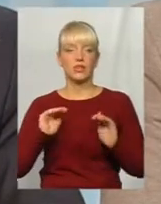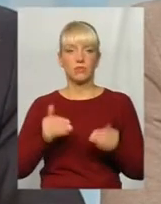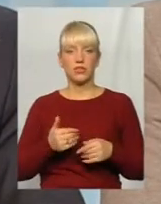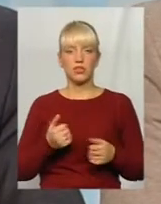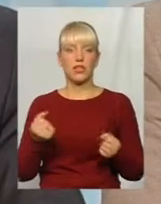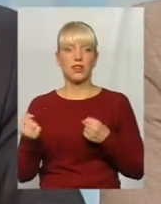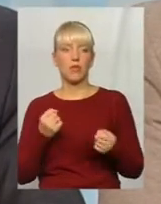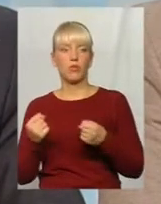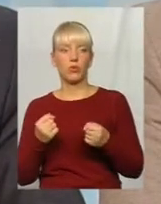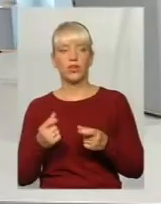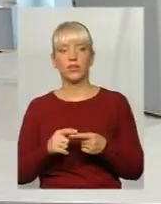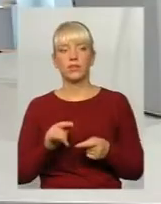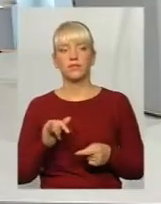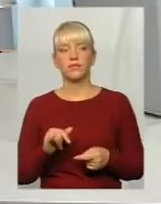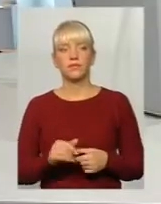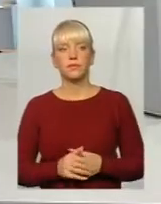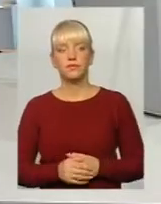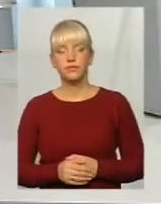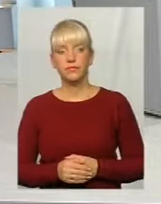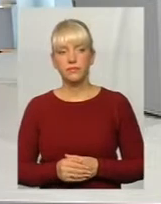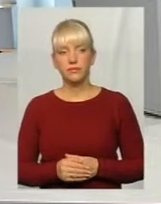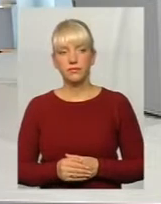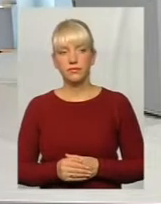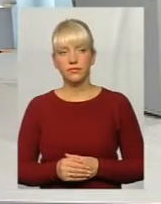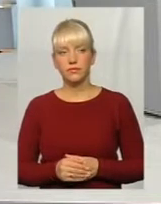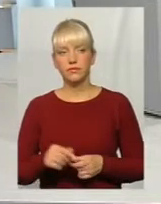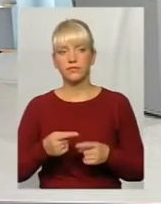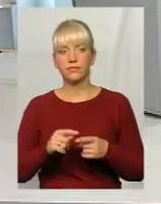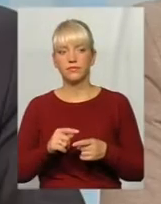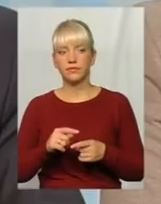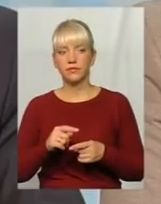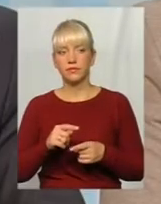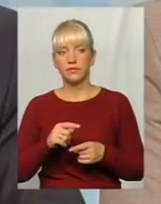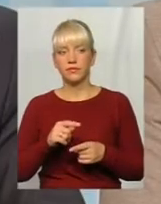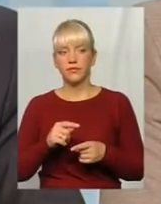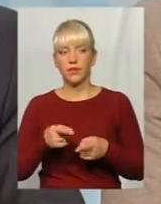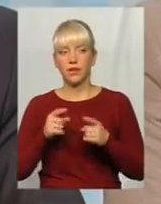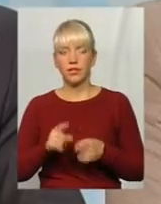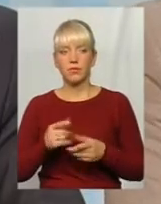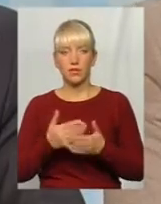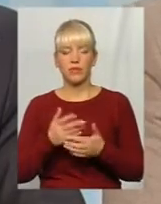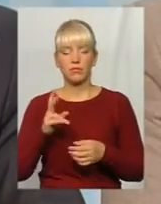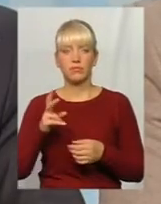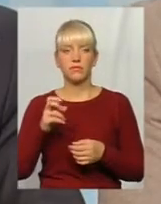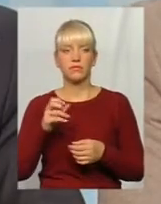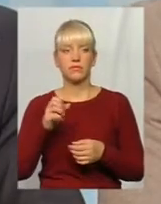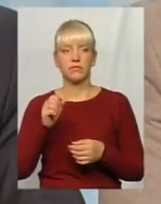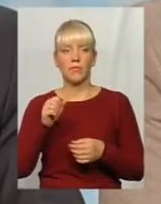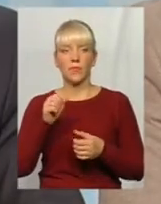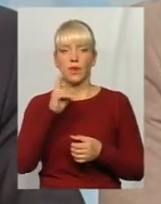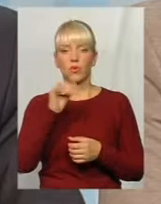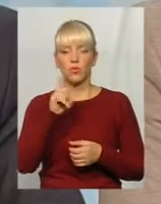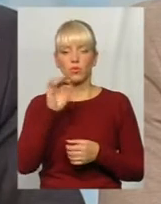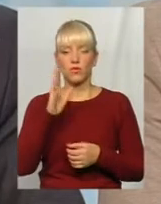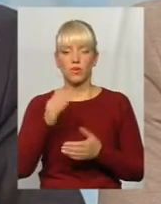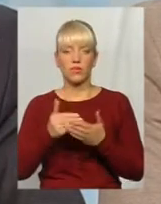з керівників комунальних підтримств, яких там запитують, о ти там, можливо, щось продав за заниженою ціною, хоча насправді там був просто якийсь кузов від автомобіля, все,